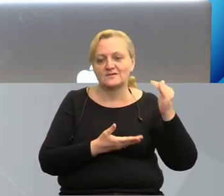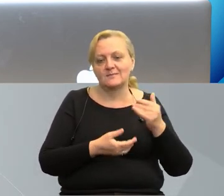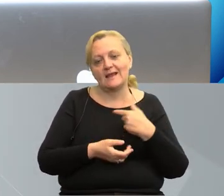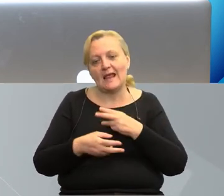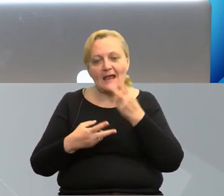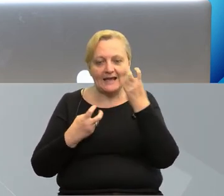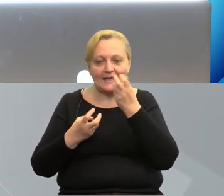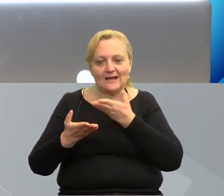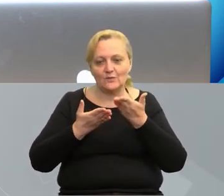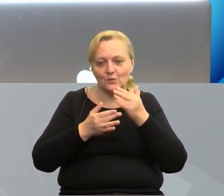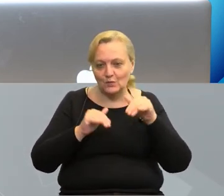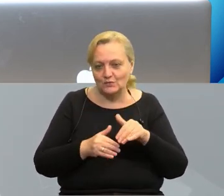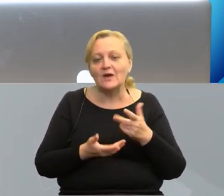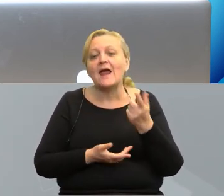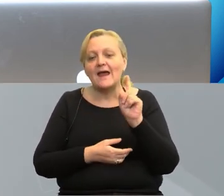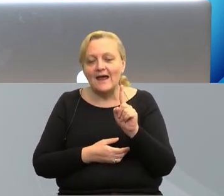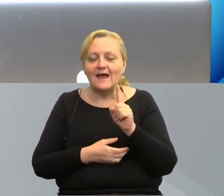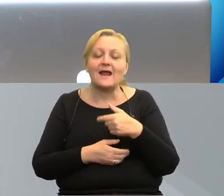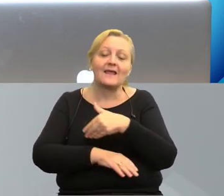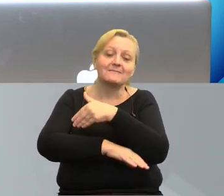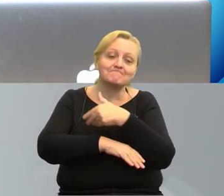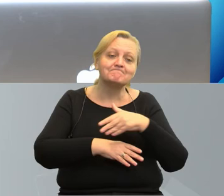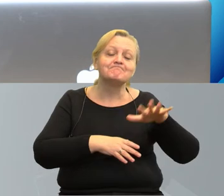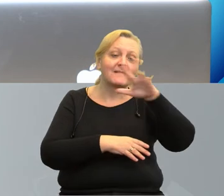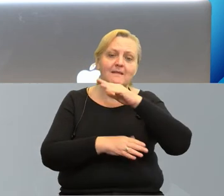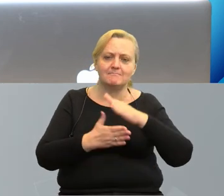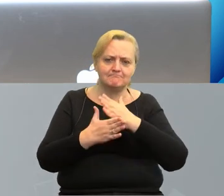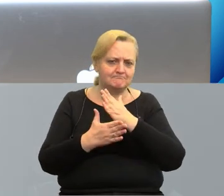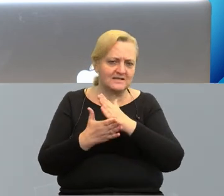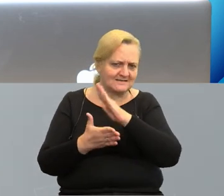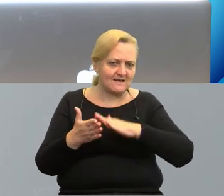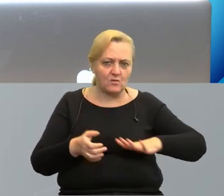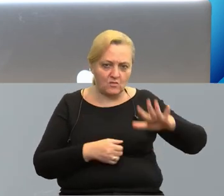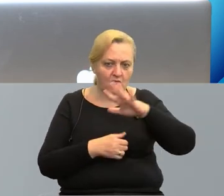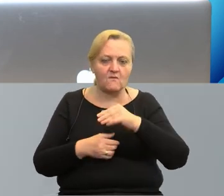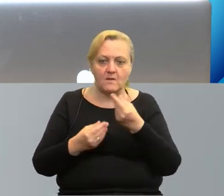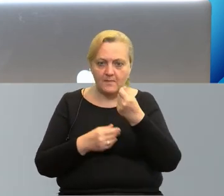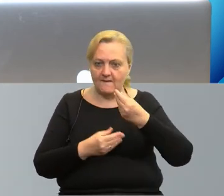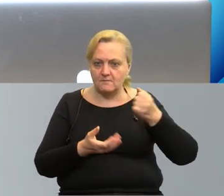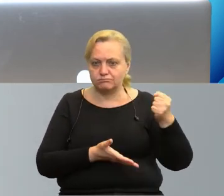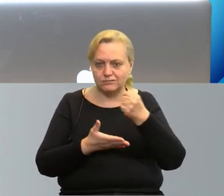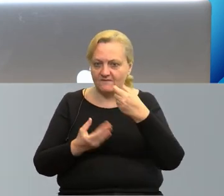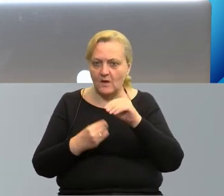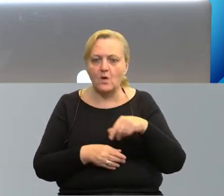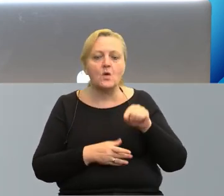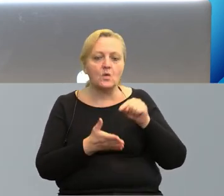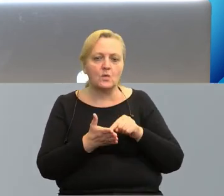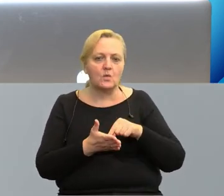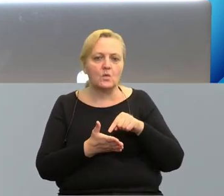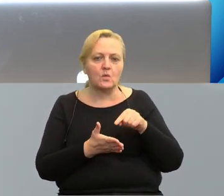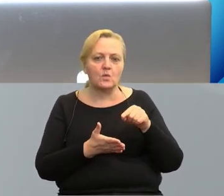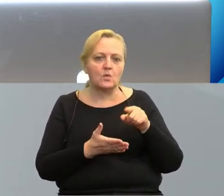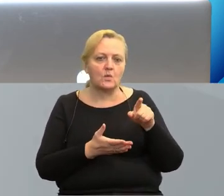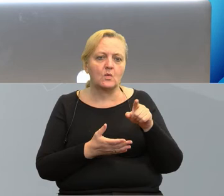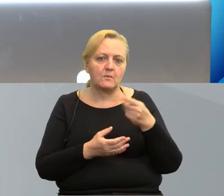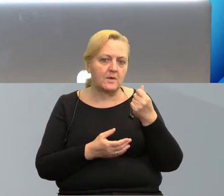Natomiast w programach transnarodowych te środki są większe. Widać, że pula jest większa